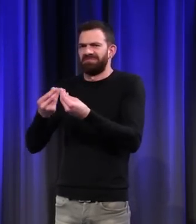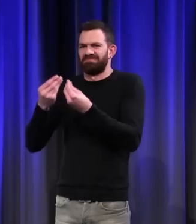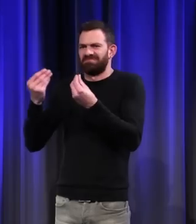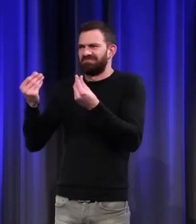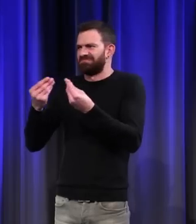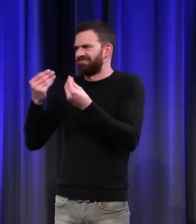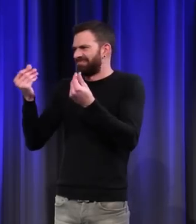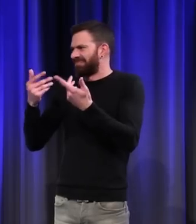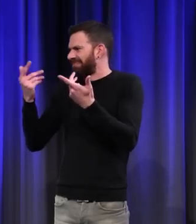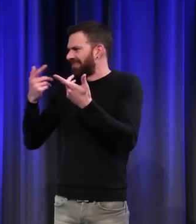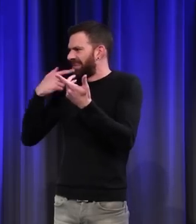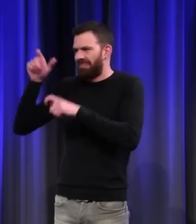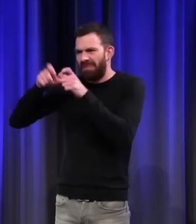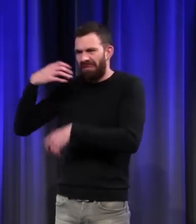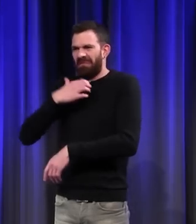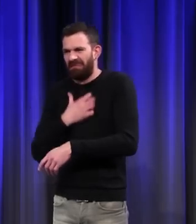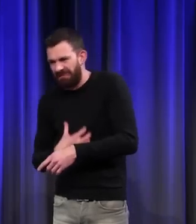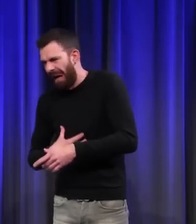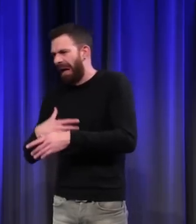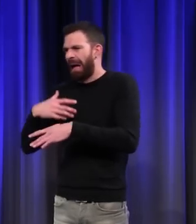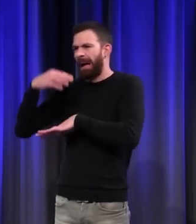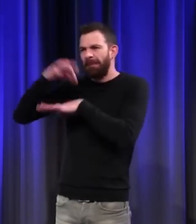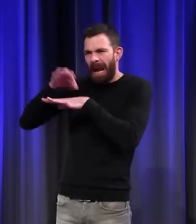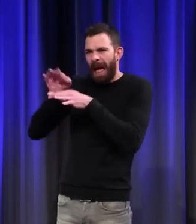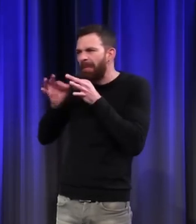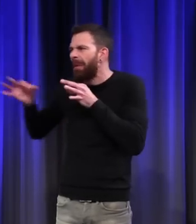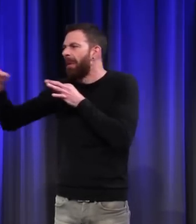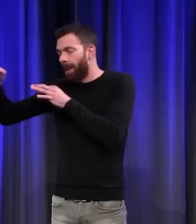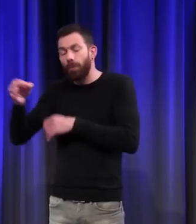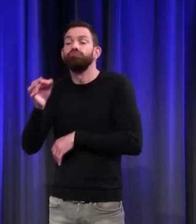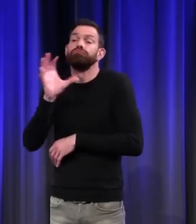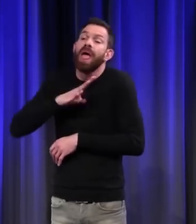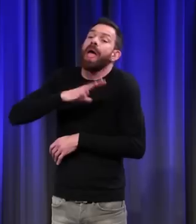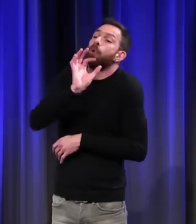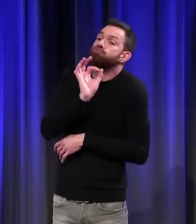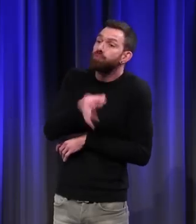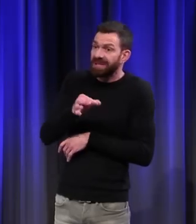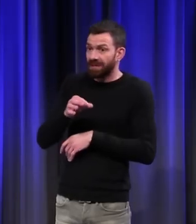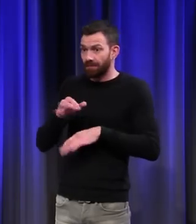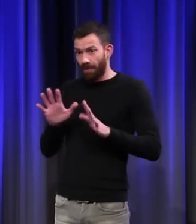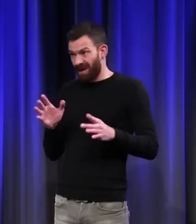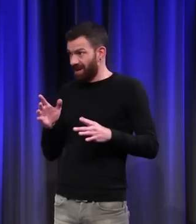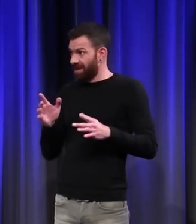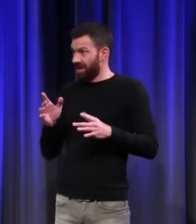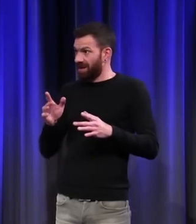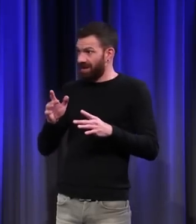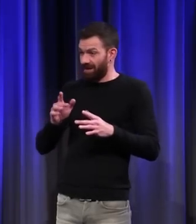touché par la misère, la famine, les épidémies. Ça a existé au Moyen Âge, mais ça n'est pas le cas général.